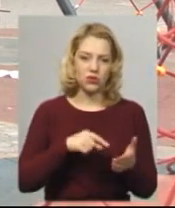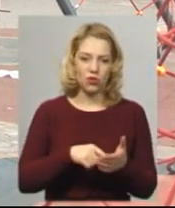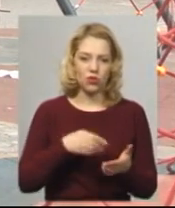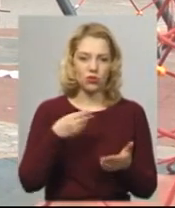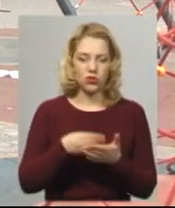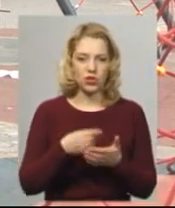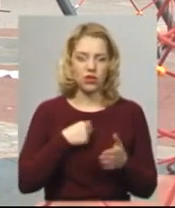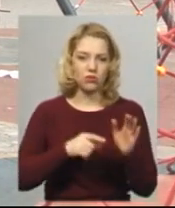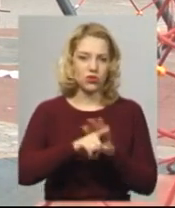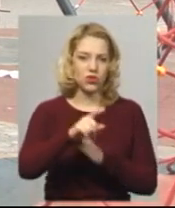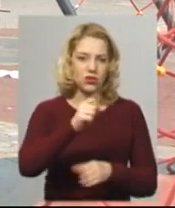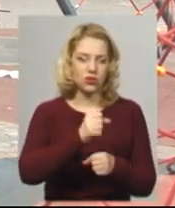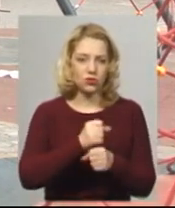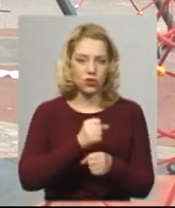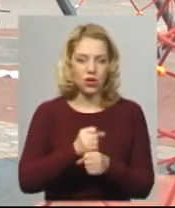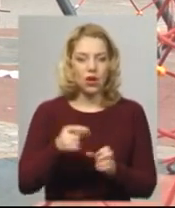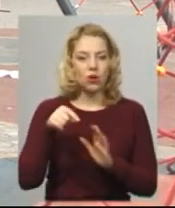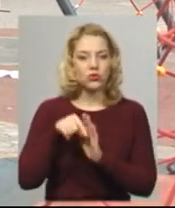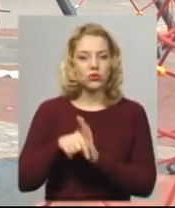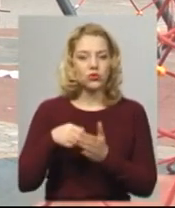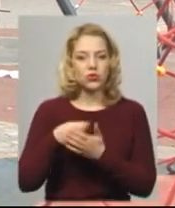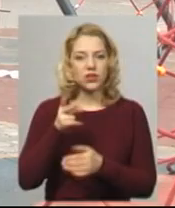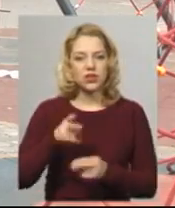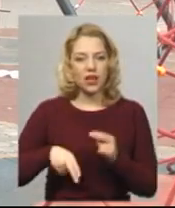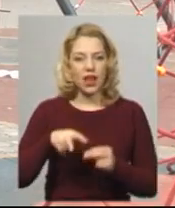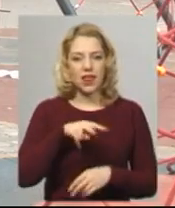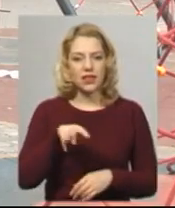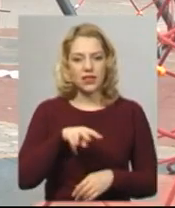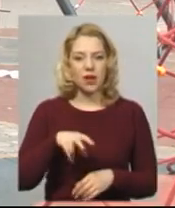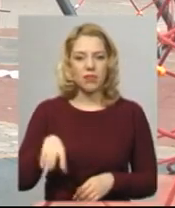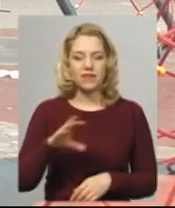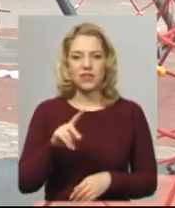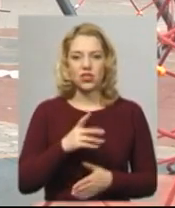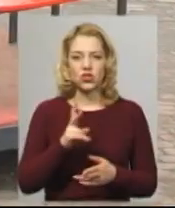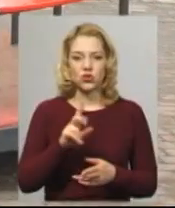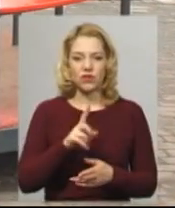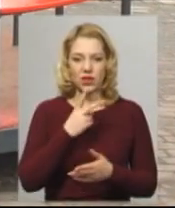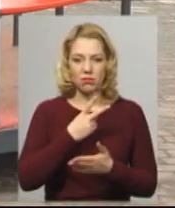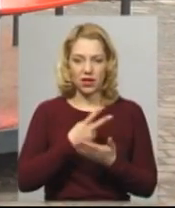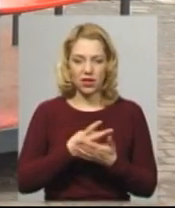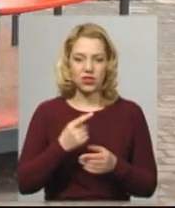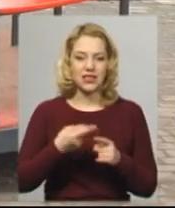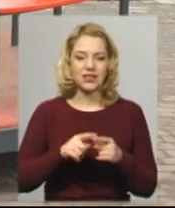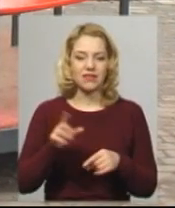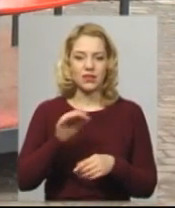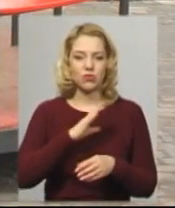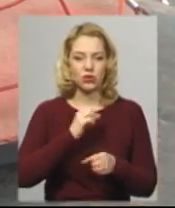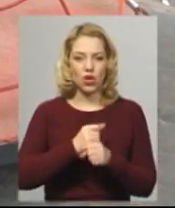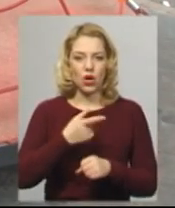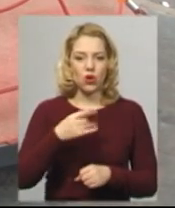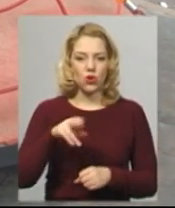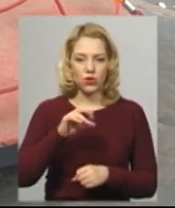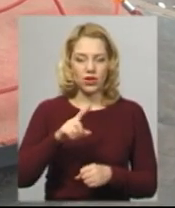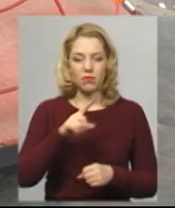робота. По суті, до кінця листопада те, що ви бачите, все було зроблено. У грудні минулого року уряд скасував